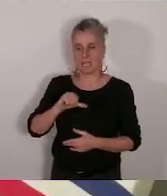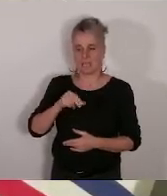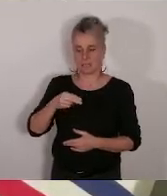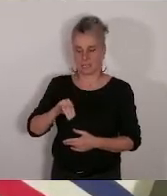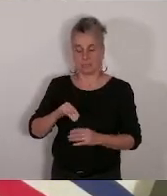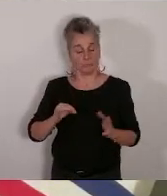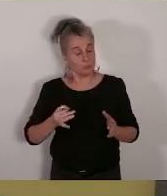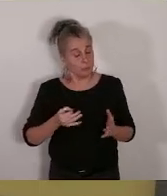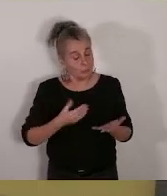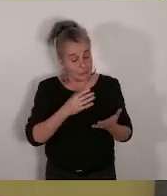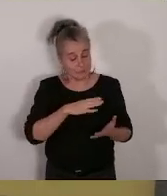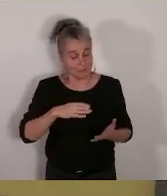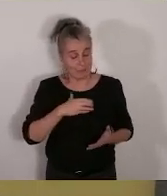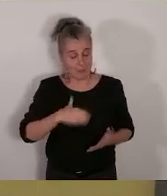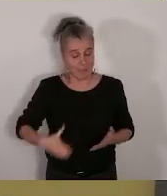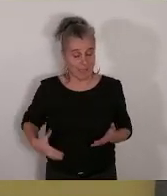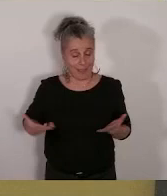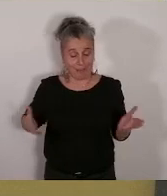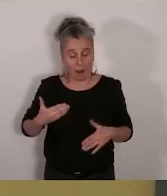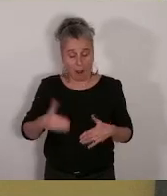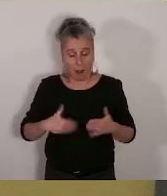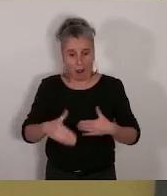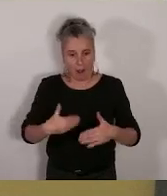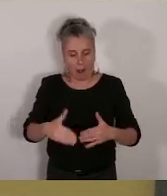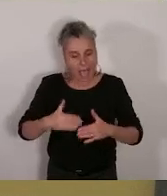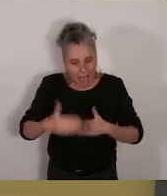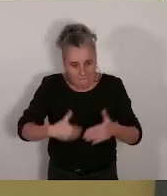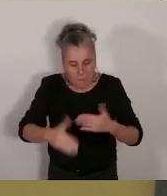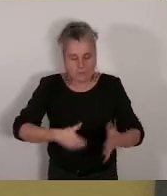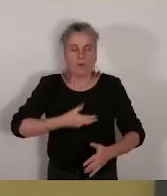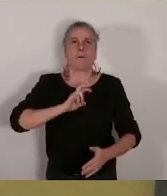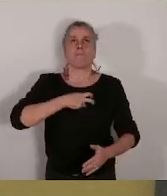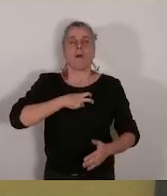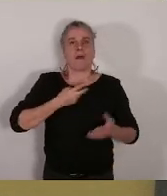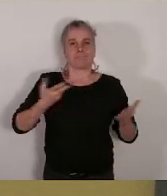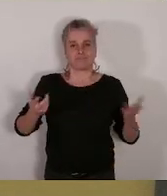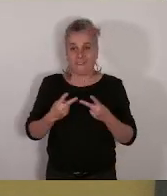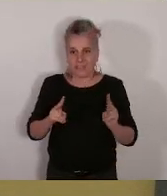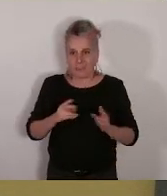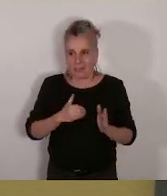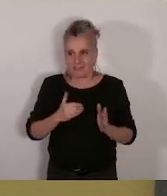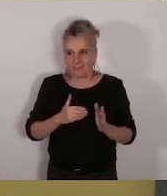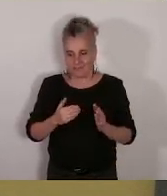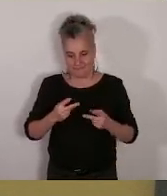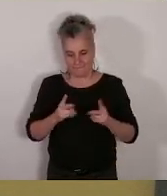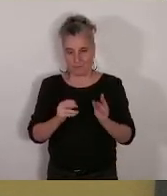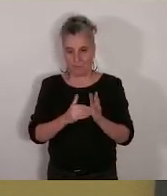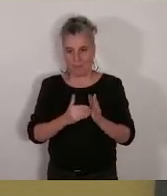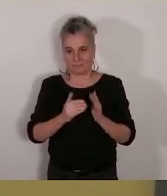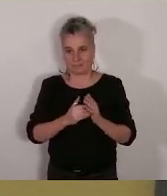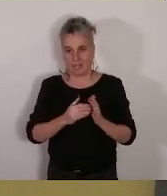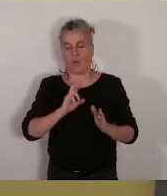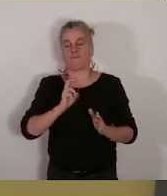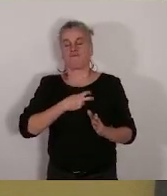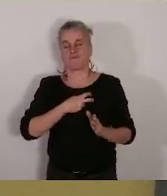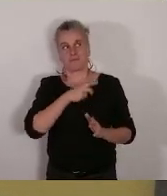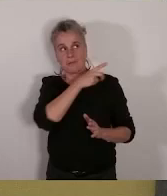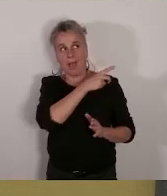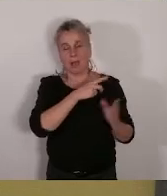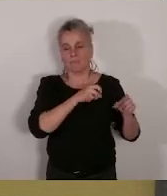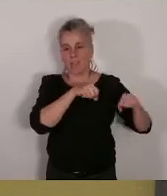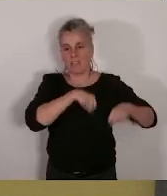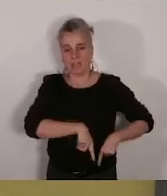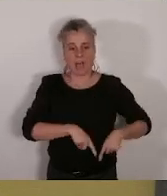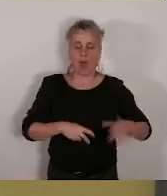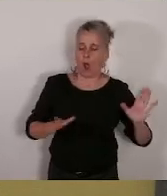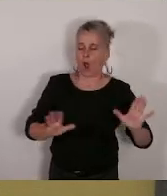une avancée pour nous considérable que la mairie de Marseille ait obtenu de l'État le renoncement à tout